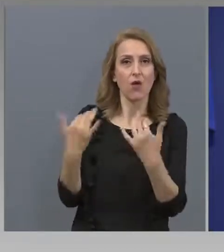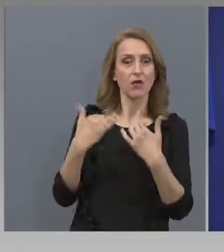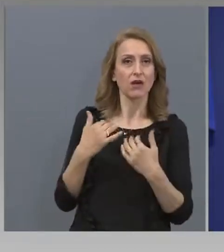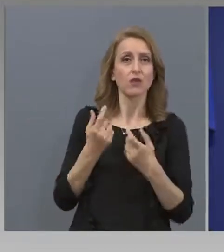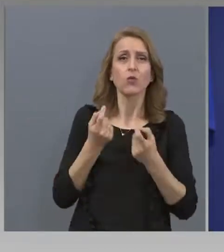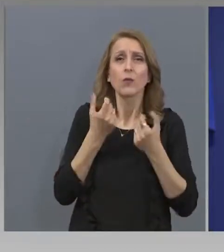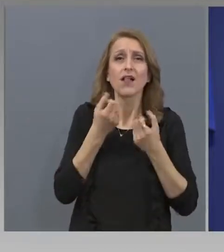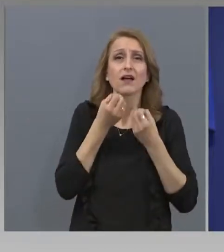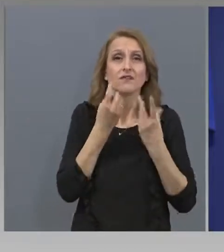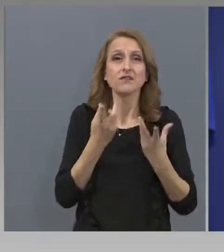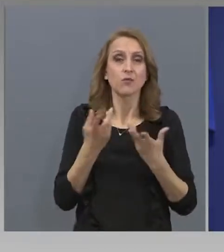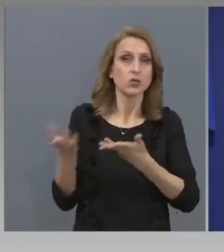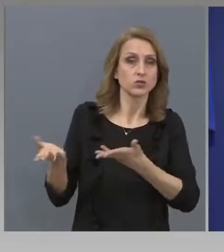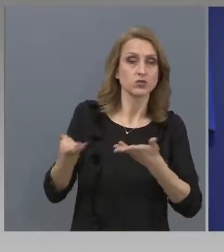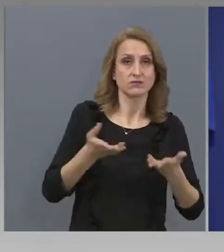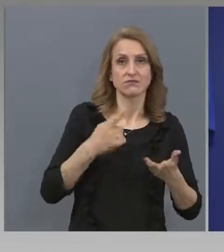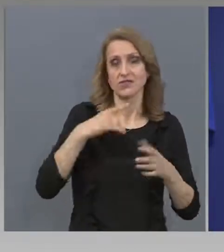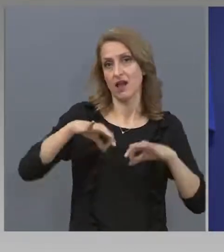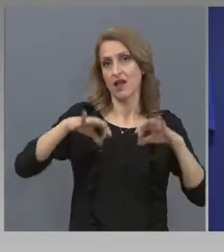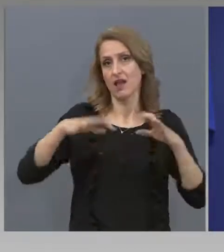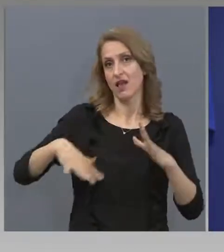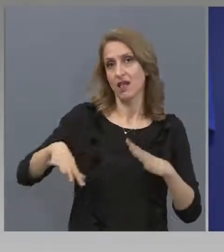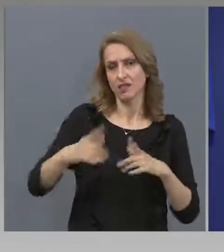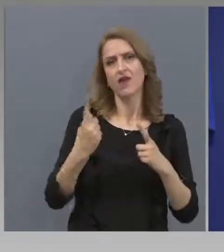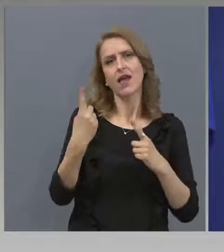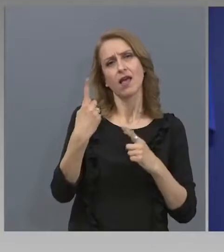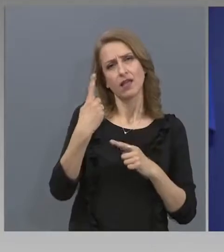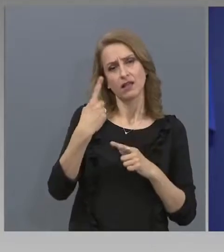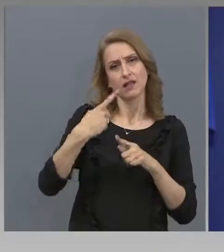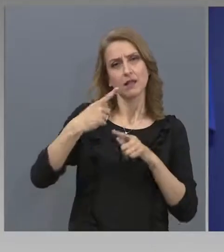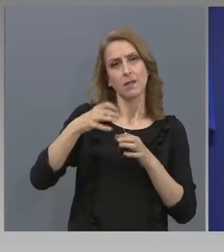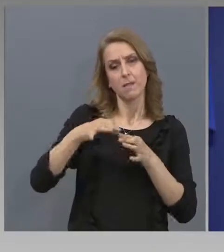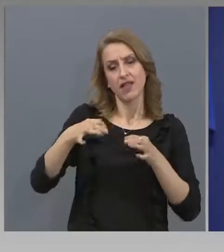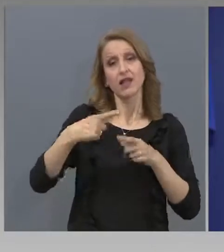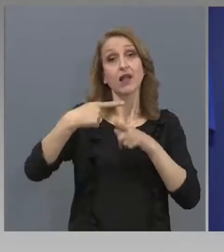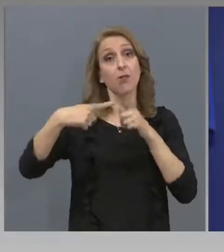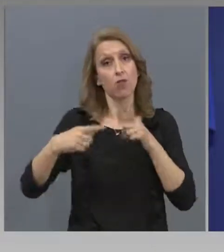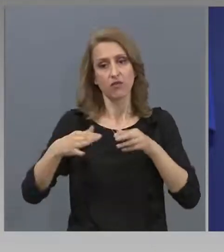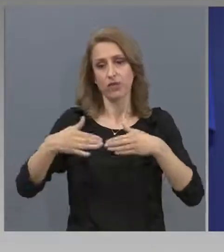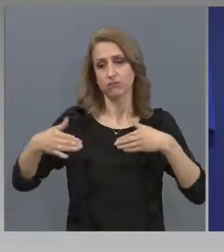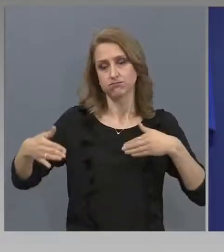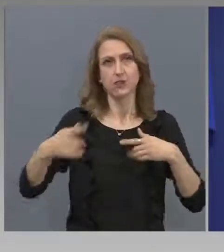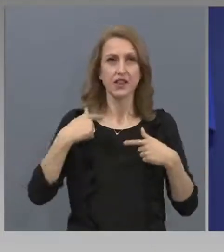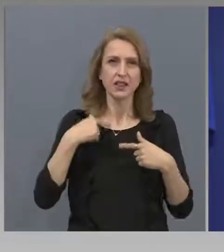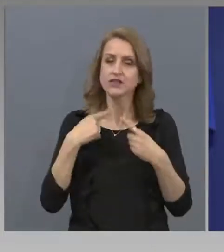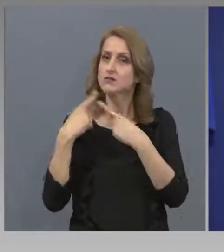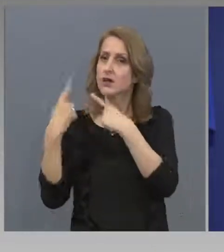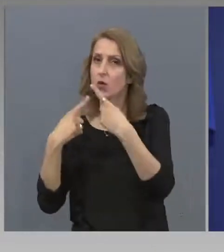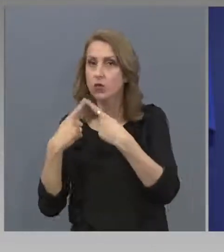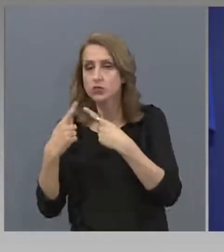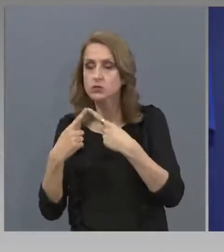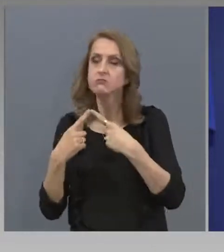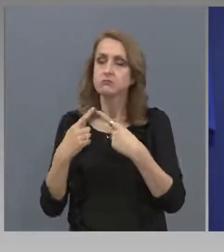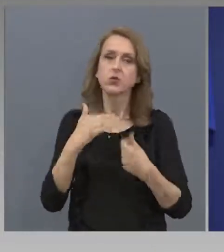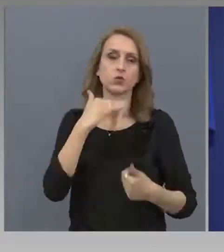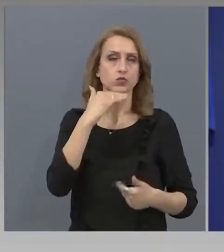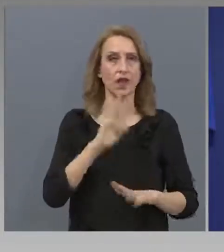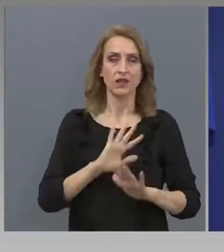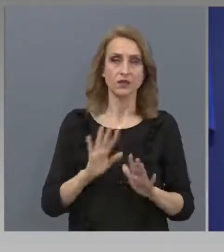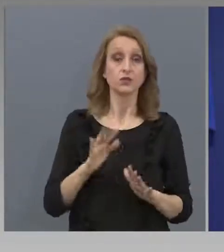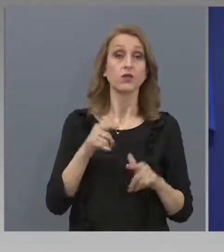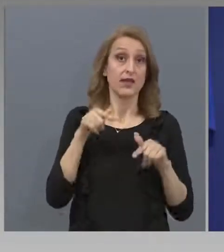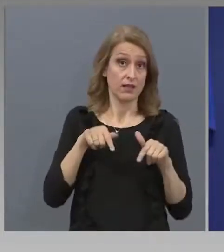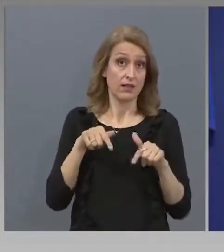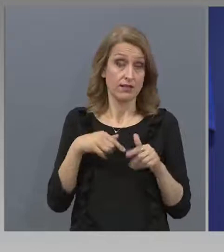поемане на клиенти. Направили сме съответните консултации, метъри 50 е достатъчно, там сме въвели също